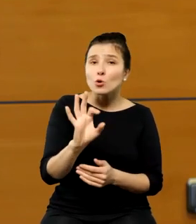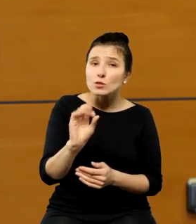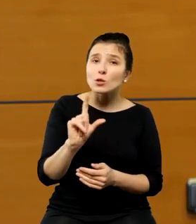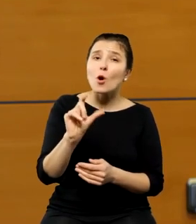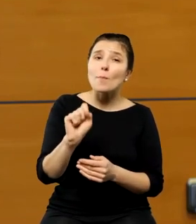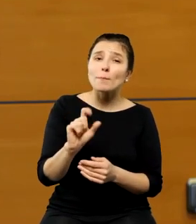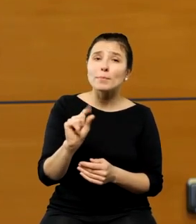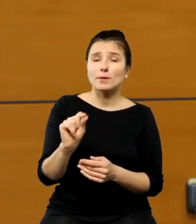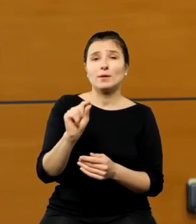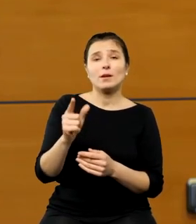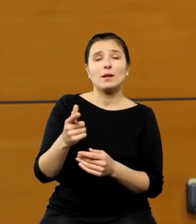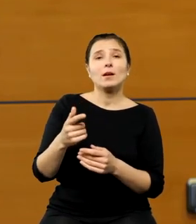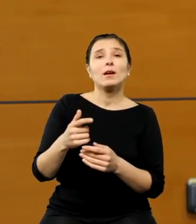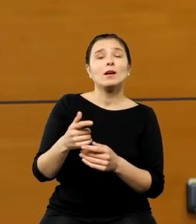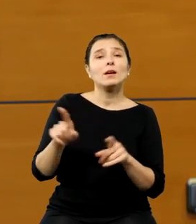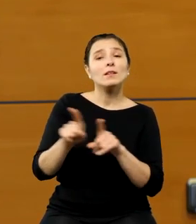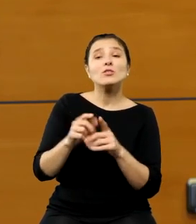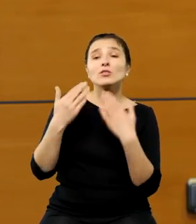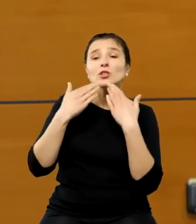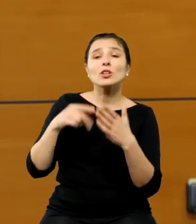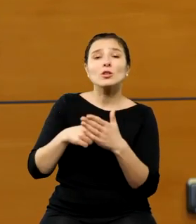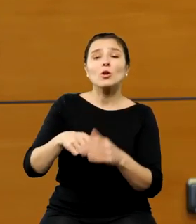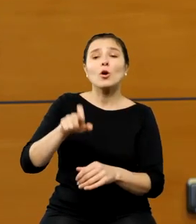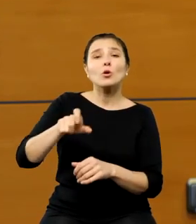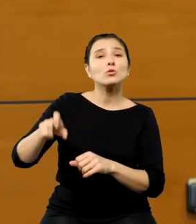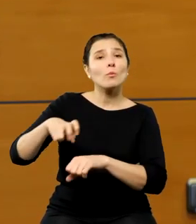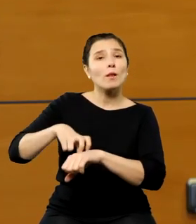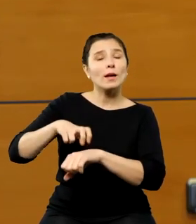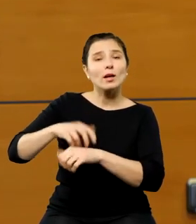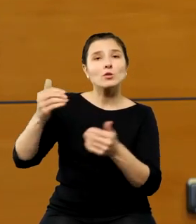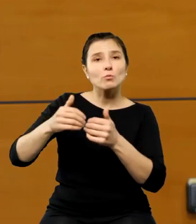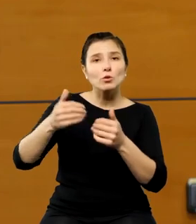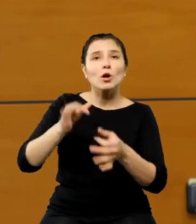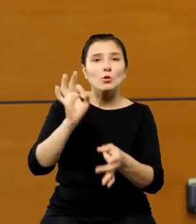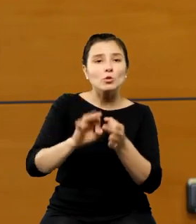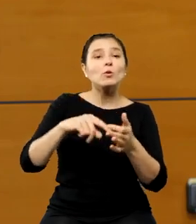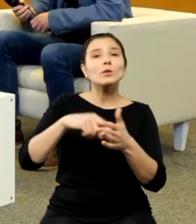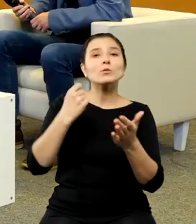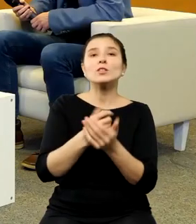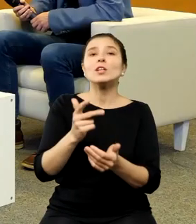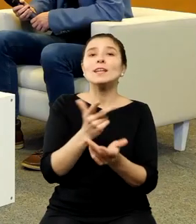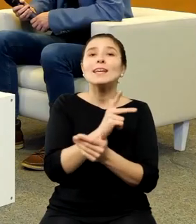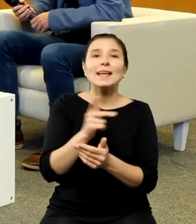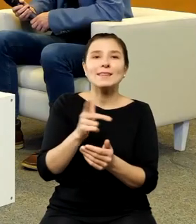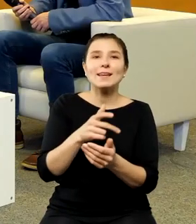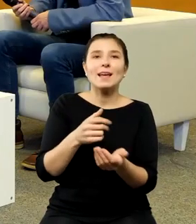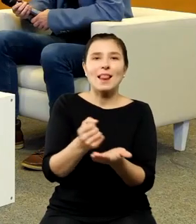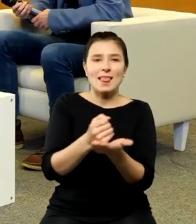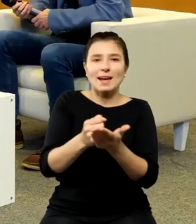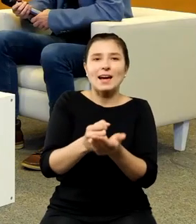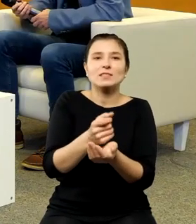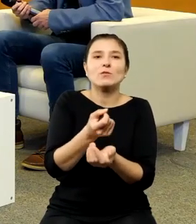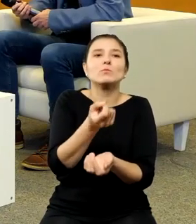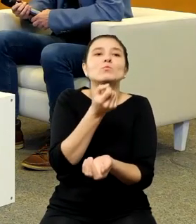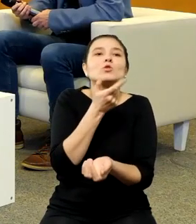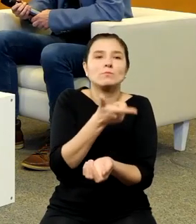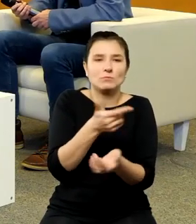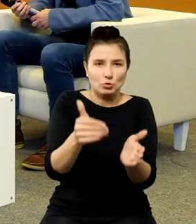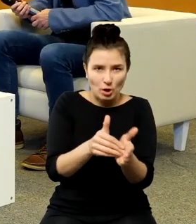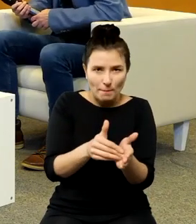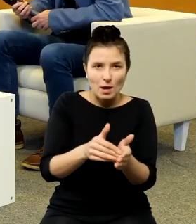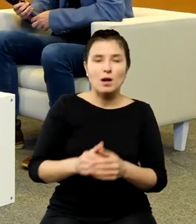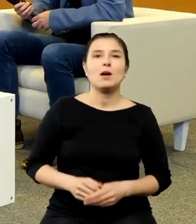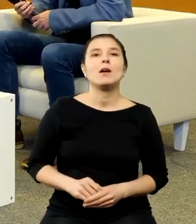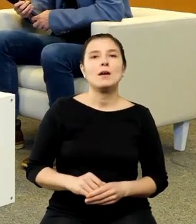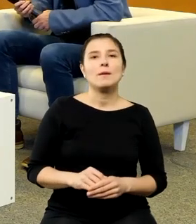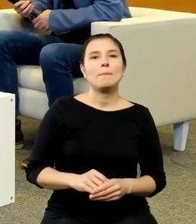zaaplikowania danego lekarstwa. Także ta astronomia zeszła pod, może